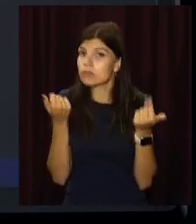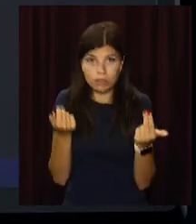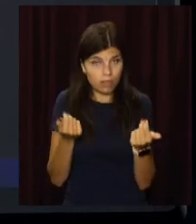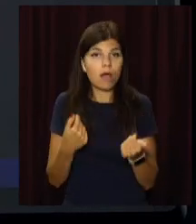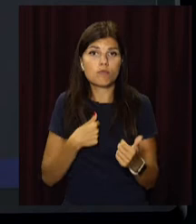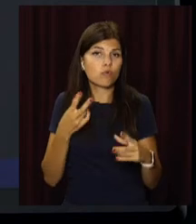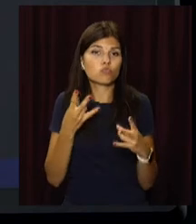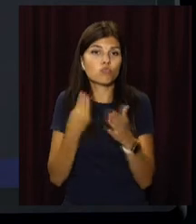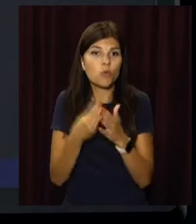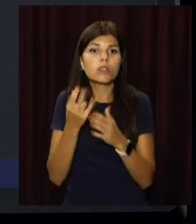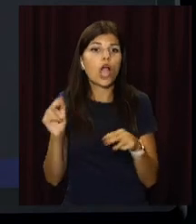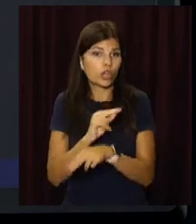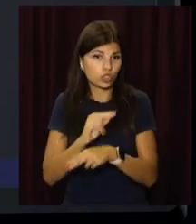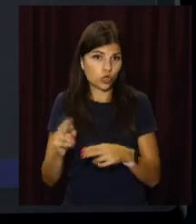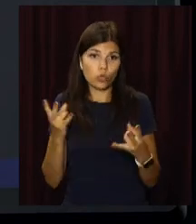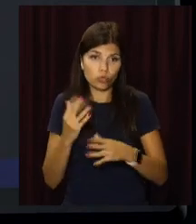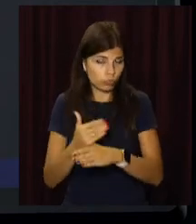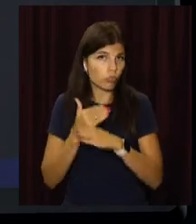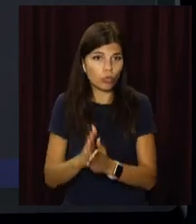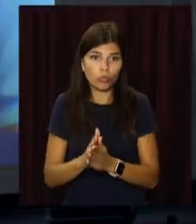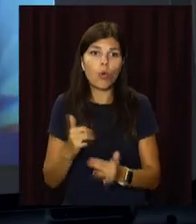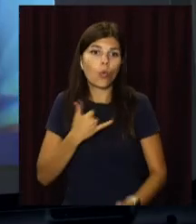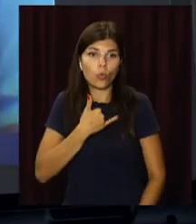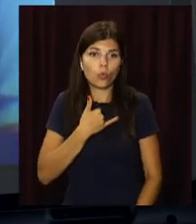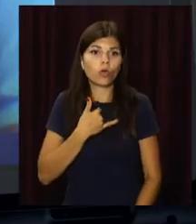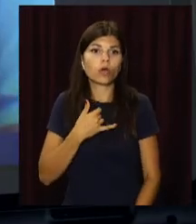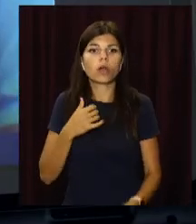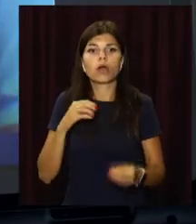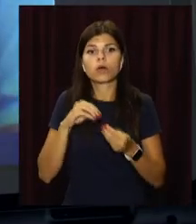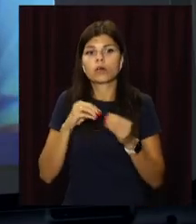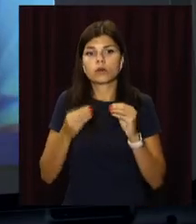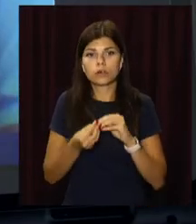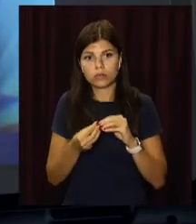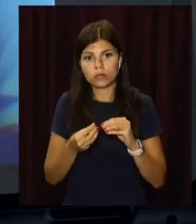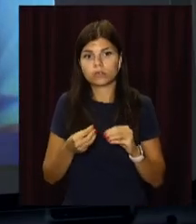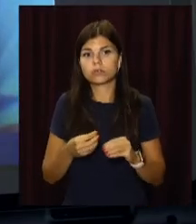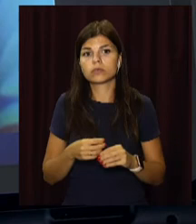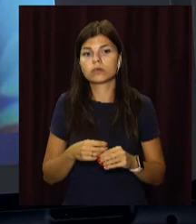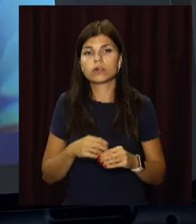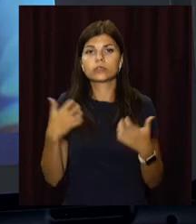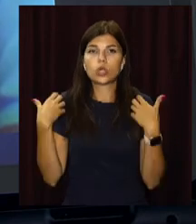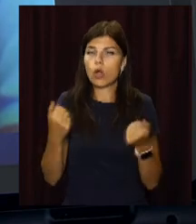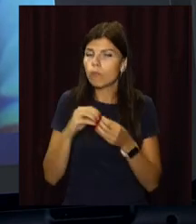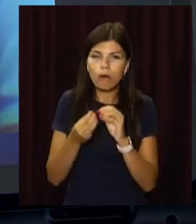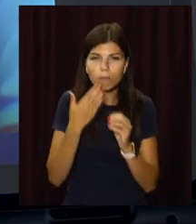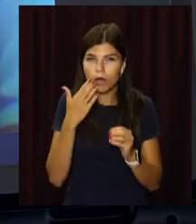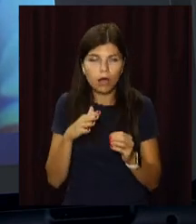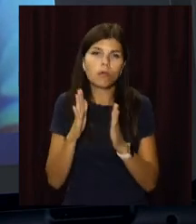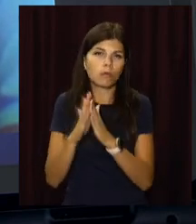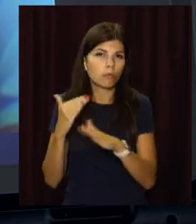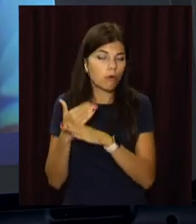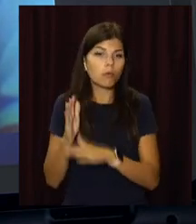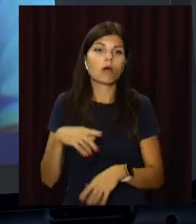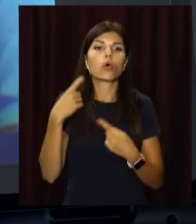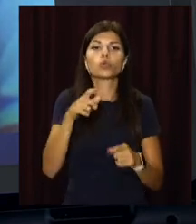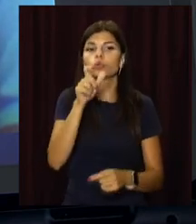У мене лимфово-почке на заболевання. Бувала в велосипедному ямку, спала колесо і бомба була травмом, всі